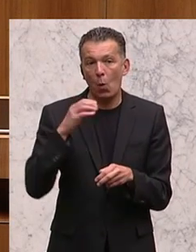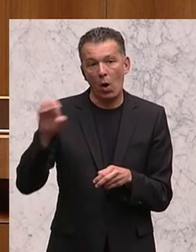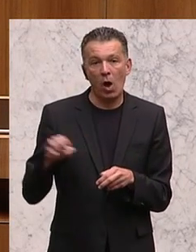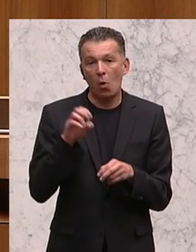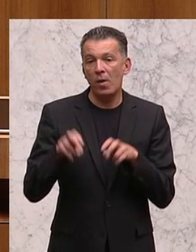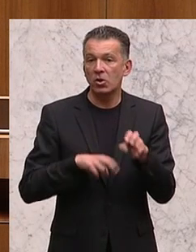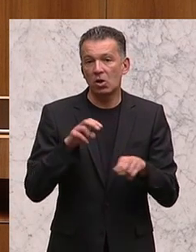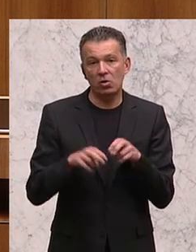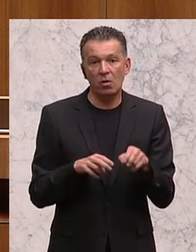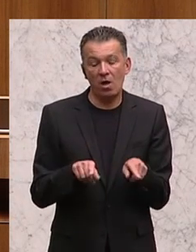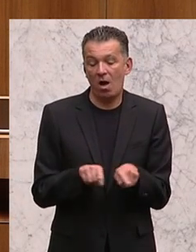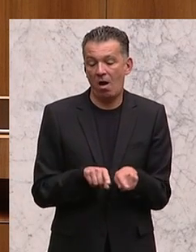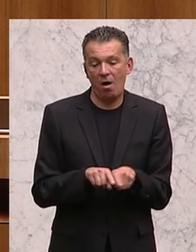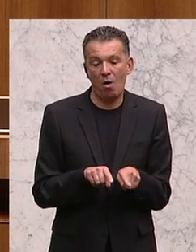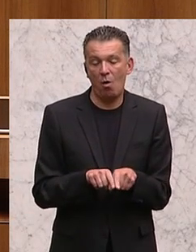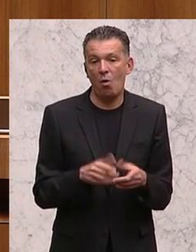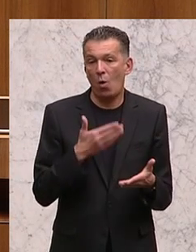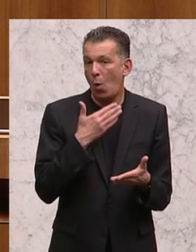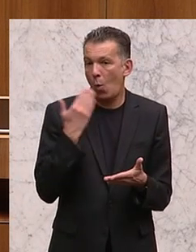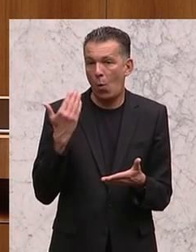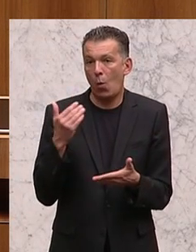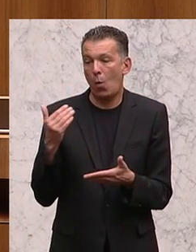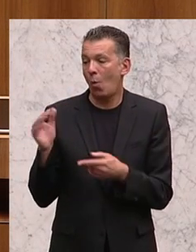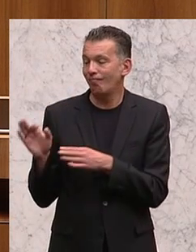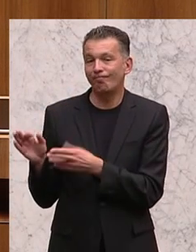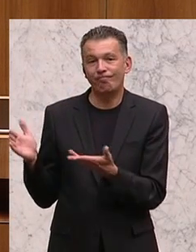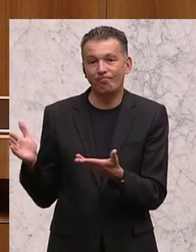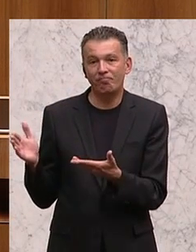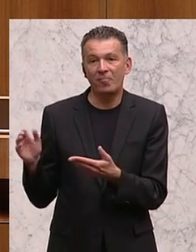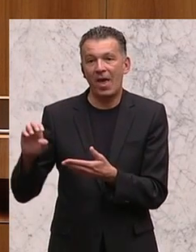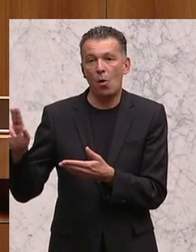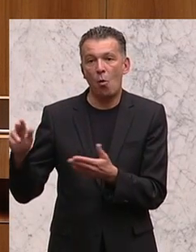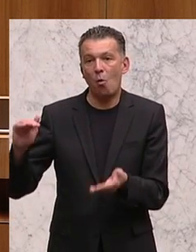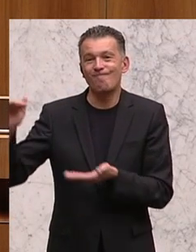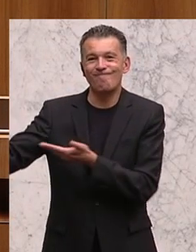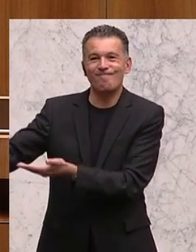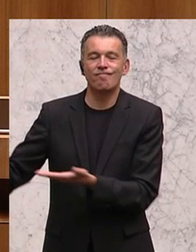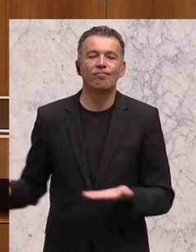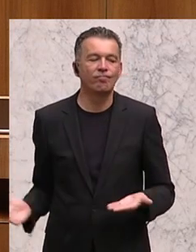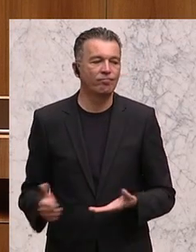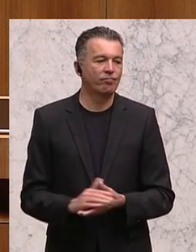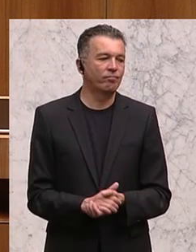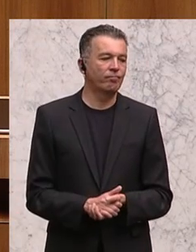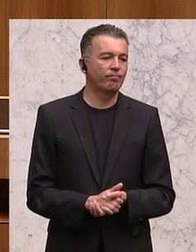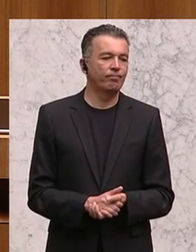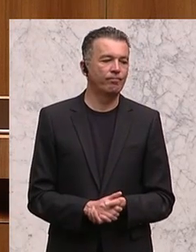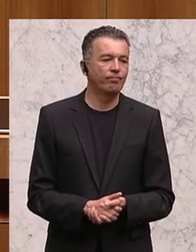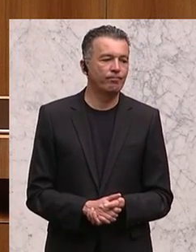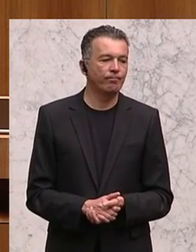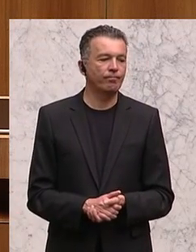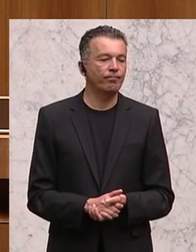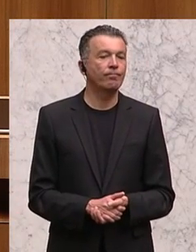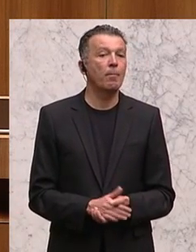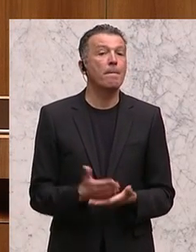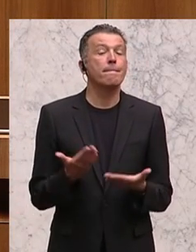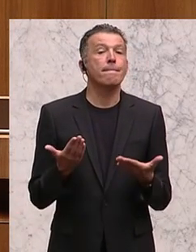Eigenmittelanteil für die Beiträge der jeweiligen Mitgliedstaaten sein. In diesem Sinne, meine sehr